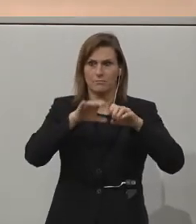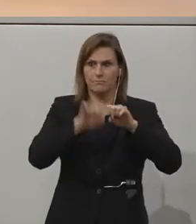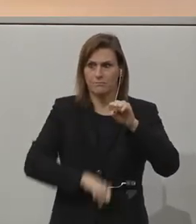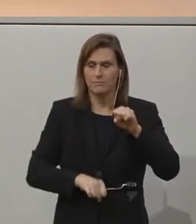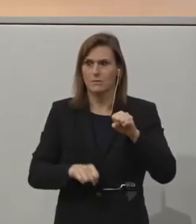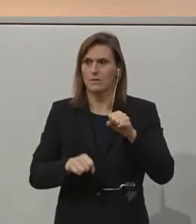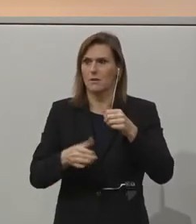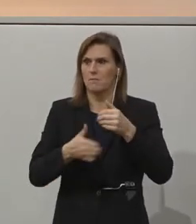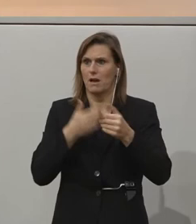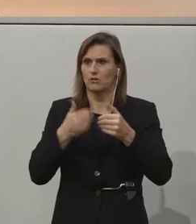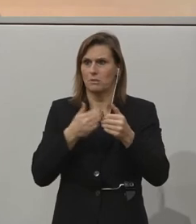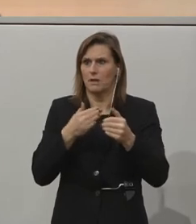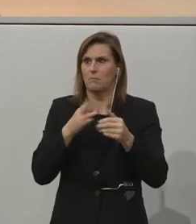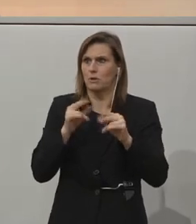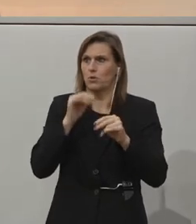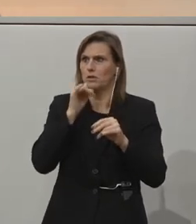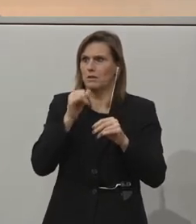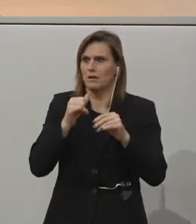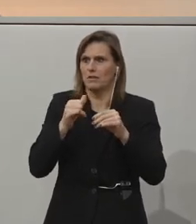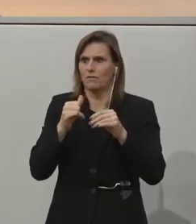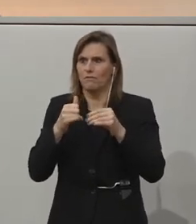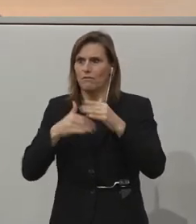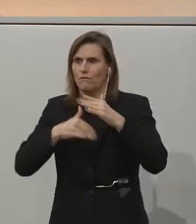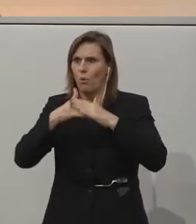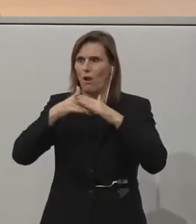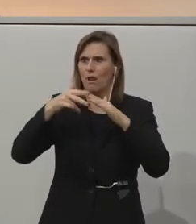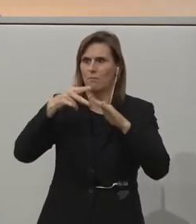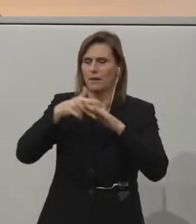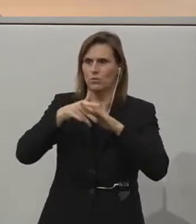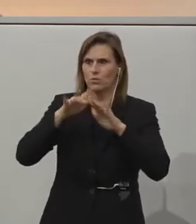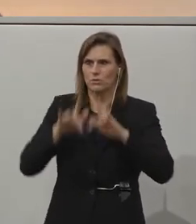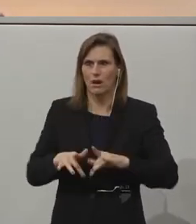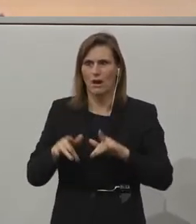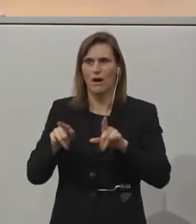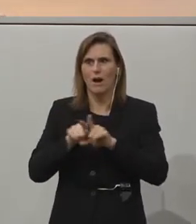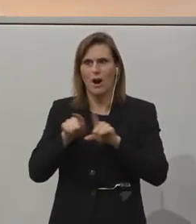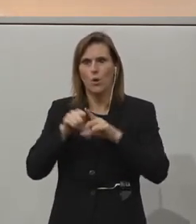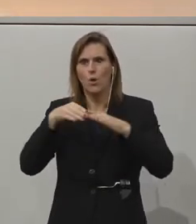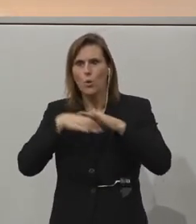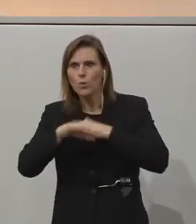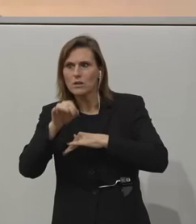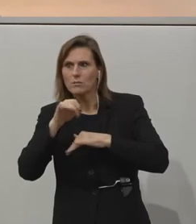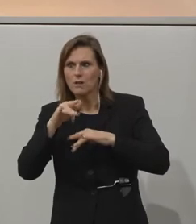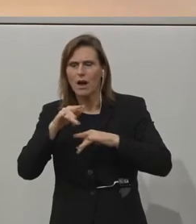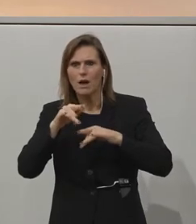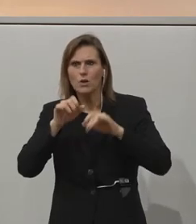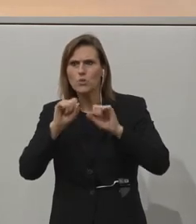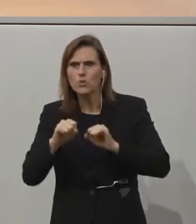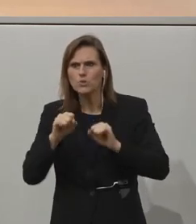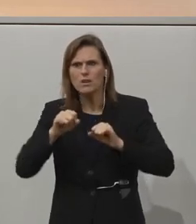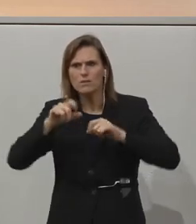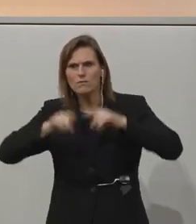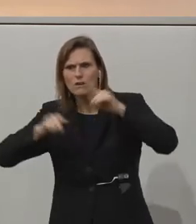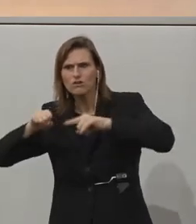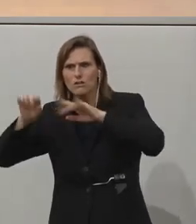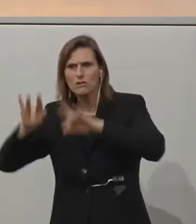vast majority of customers, like let's say Barclays Bank is, then one has to kind of take into